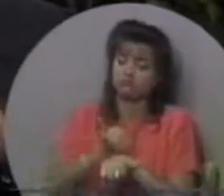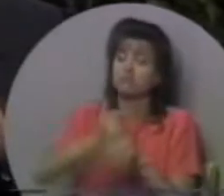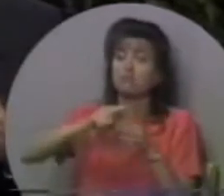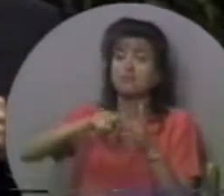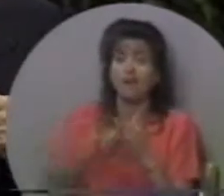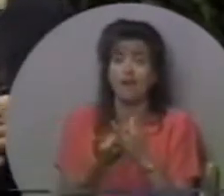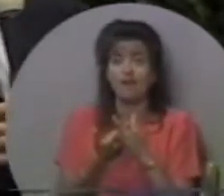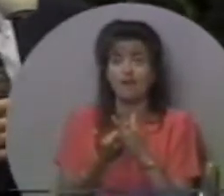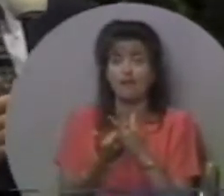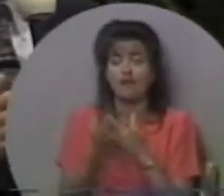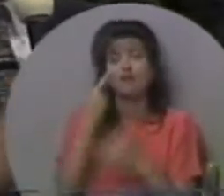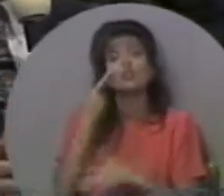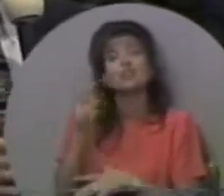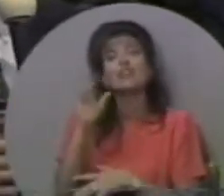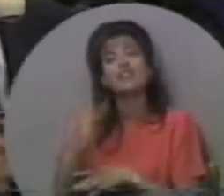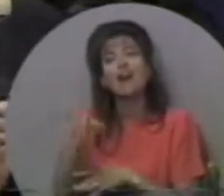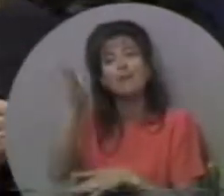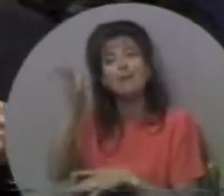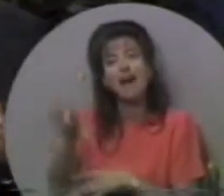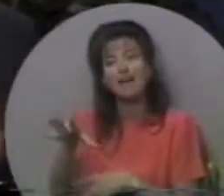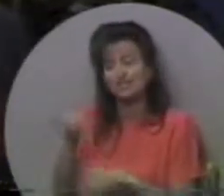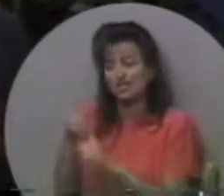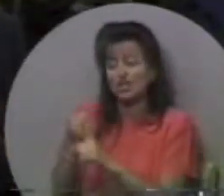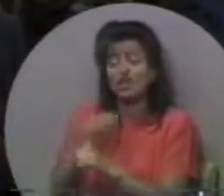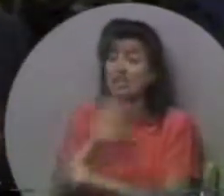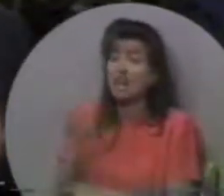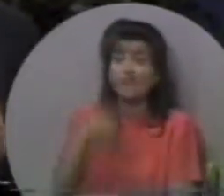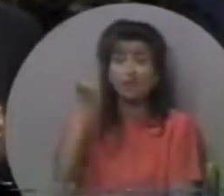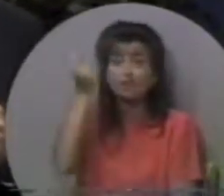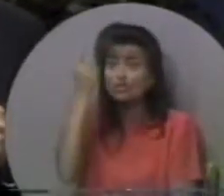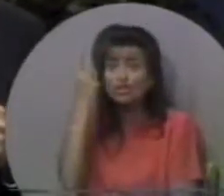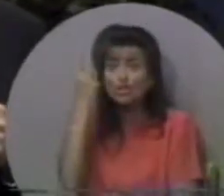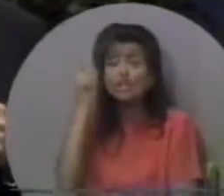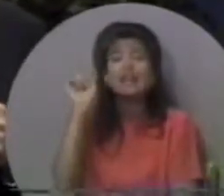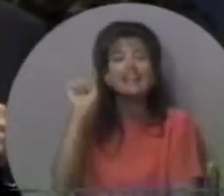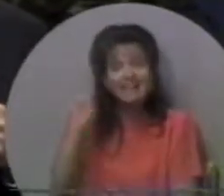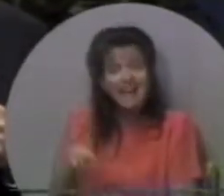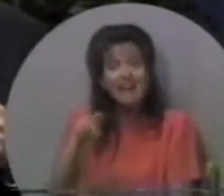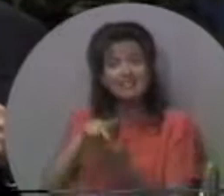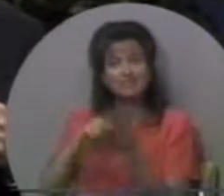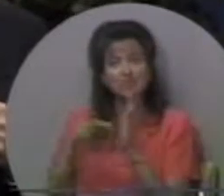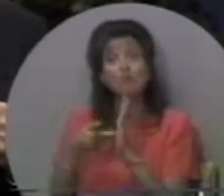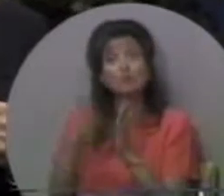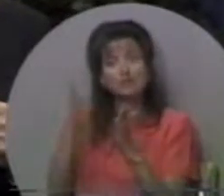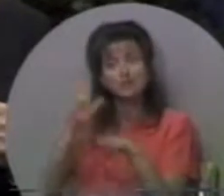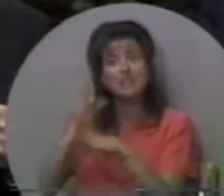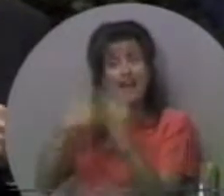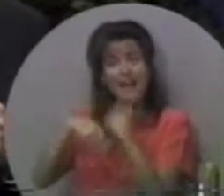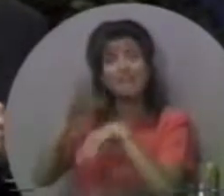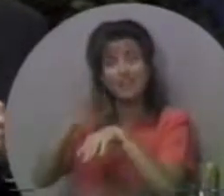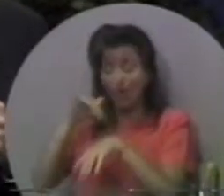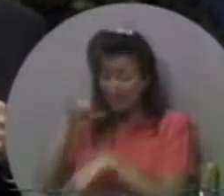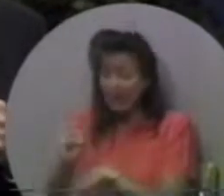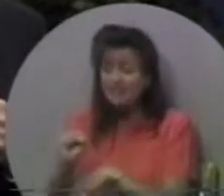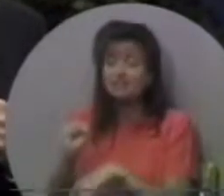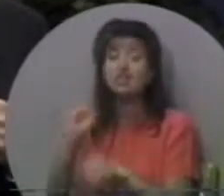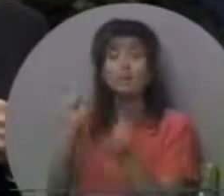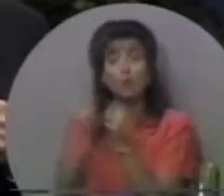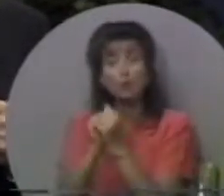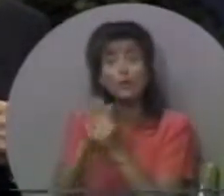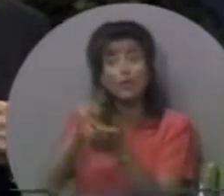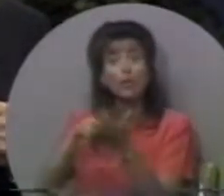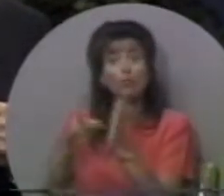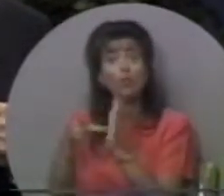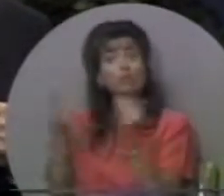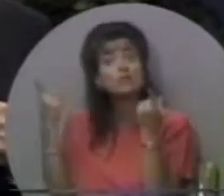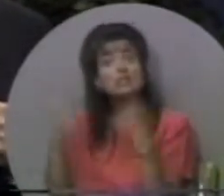світу. Той пастор ніколи не розумів, що так ціль є, небесний поклик, але